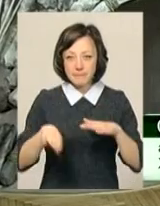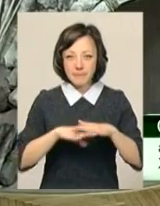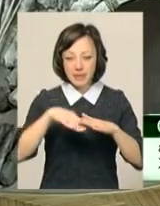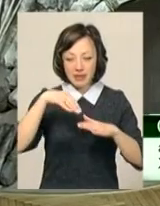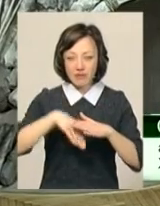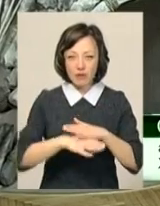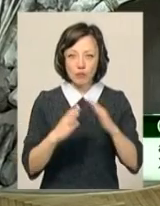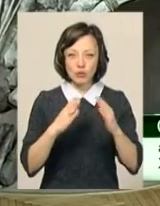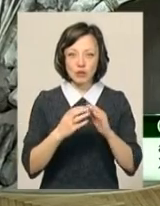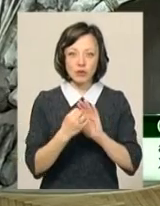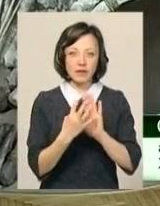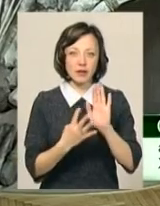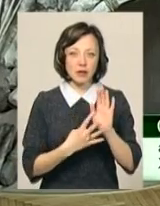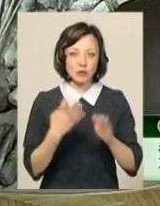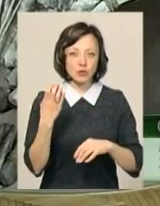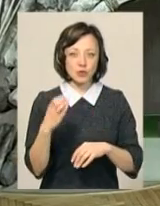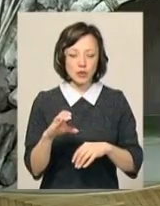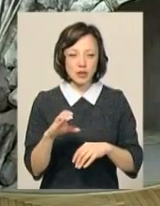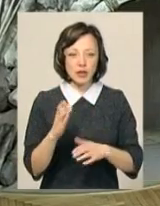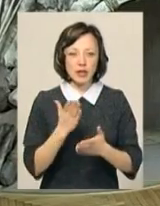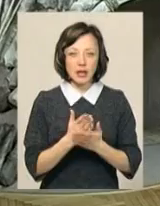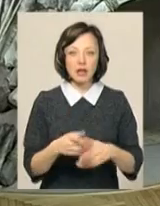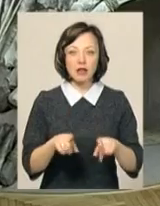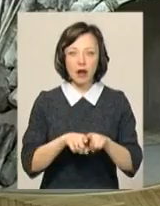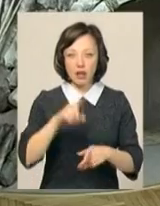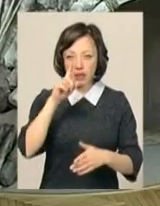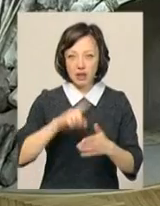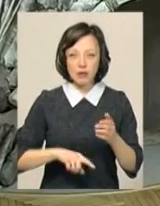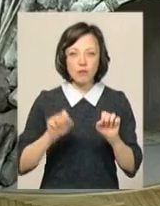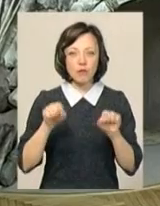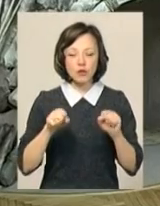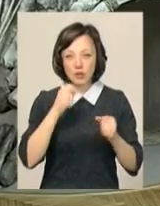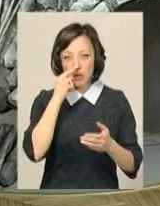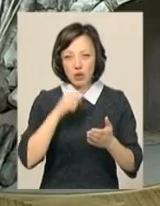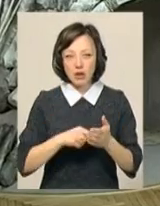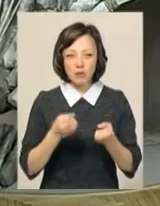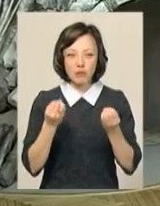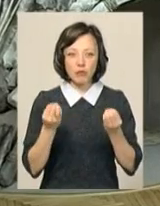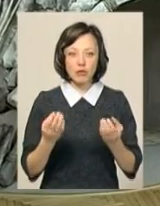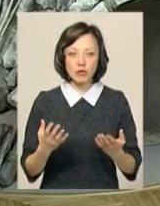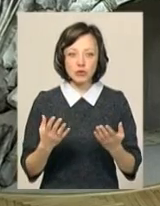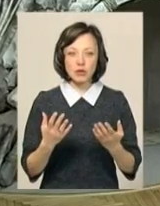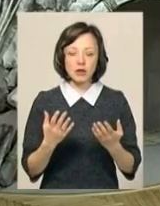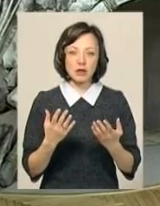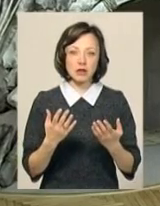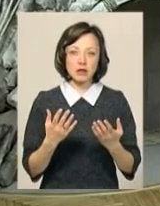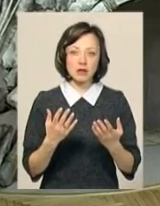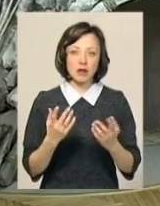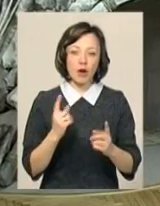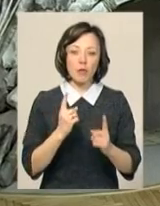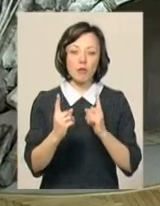19 століття. Є така надія. Можливо, потрапимо просто на вулицю проїжджу частину. Тобто там